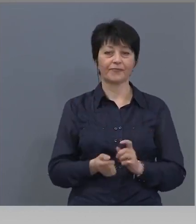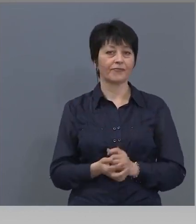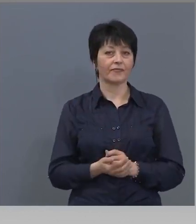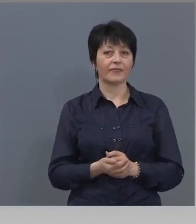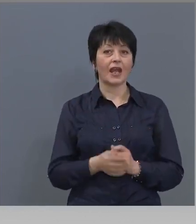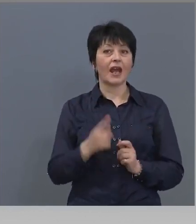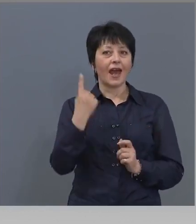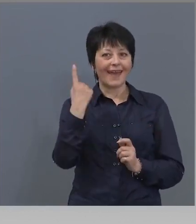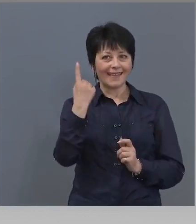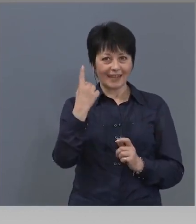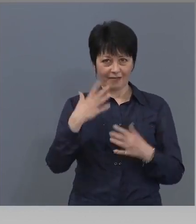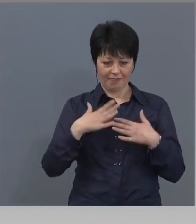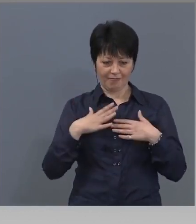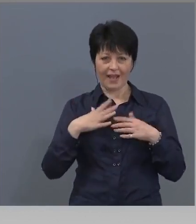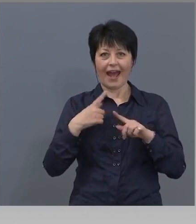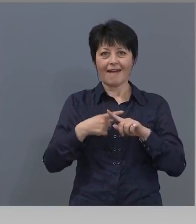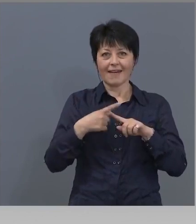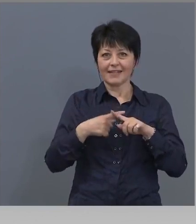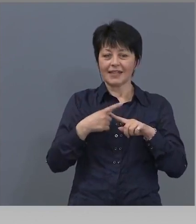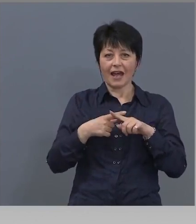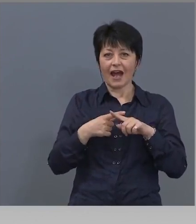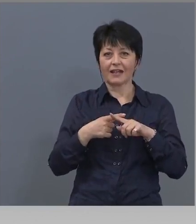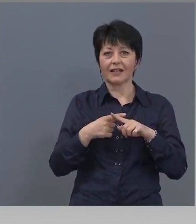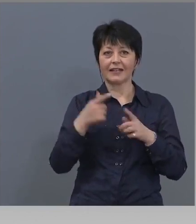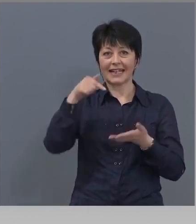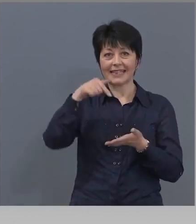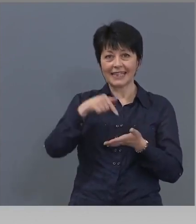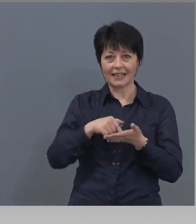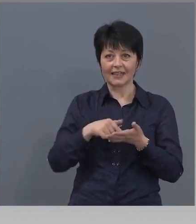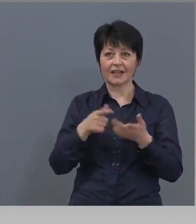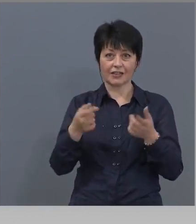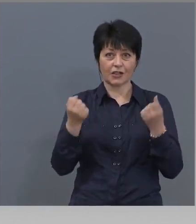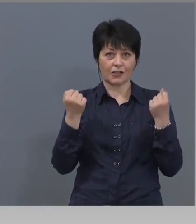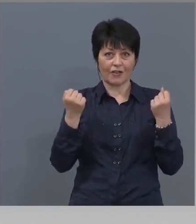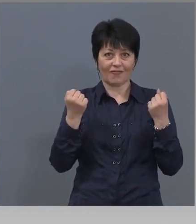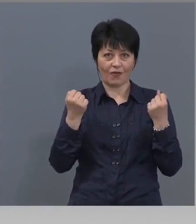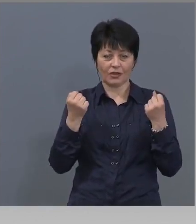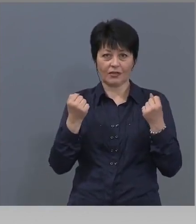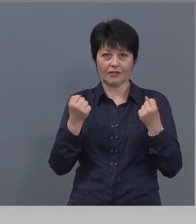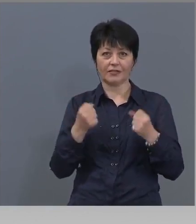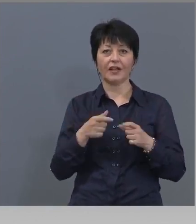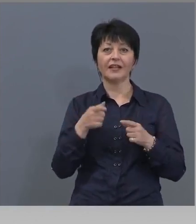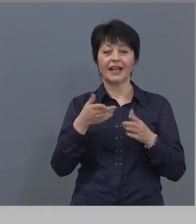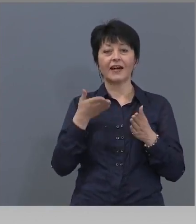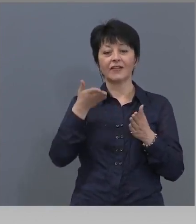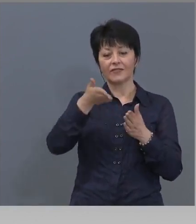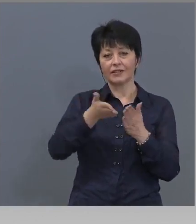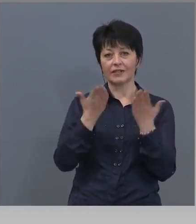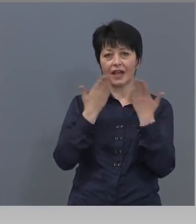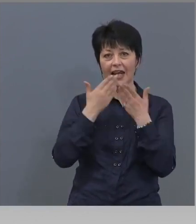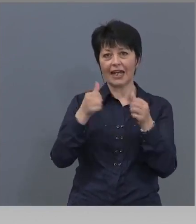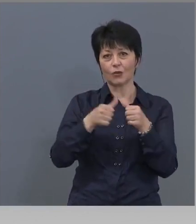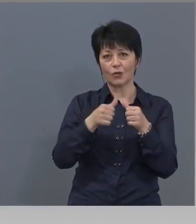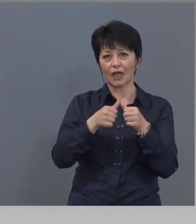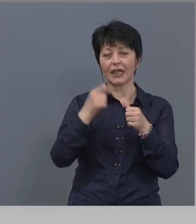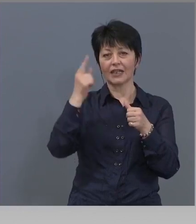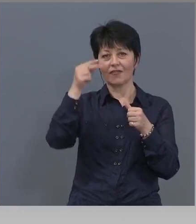един християнин, центъра на неговият духовен живота, това е светата литургия. Тя става светият храм, Божия храм.